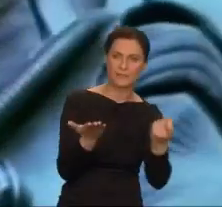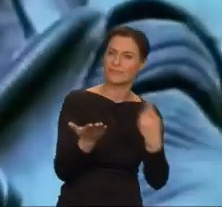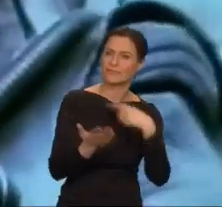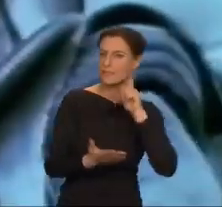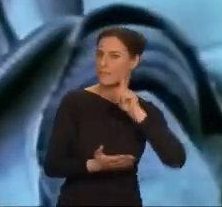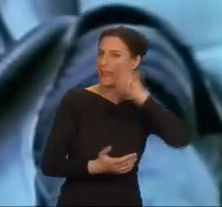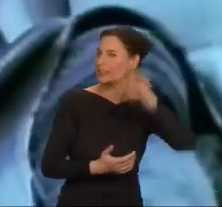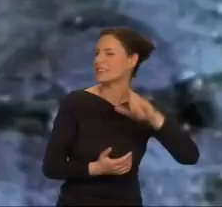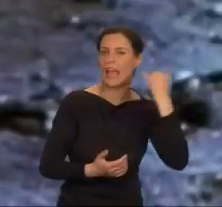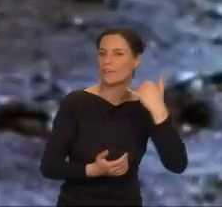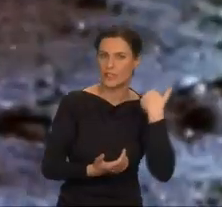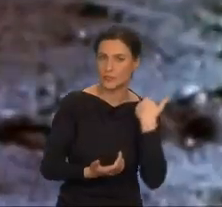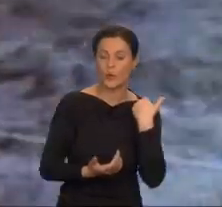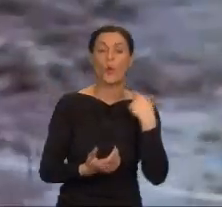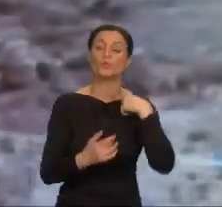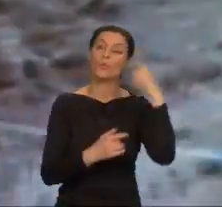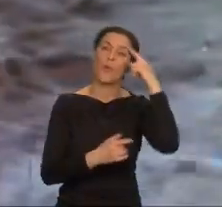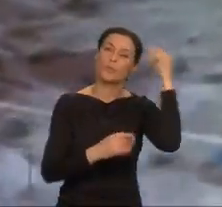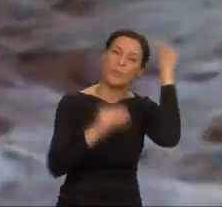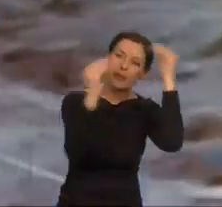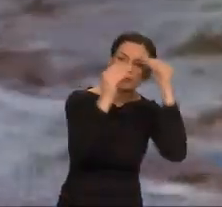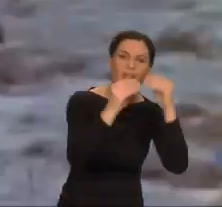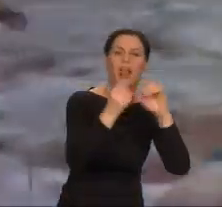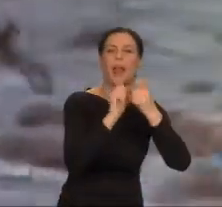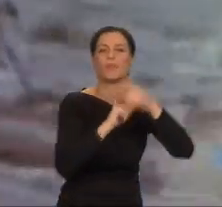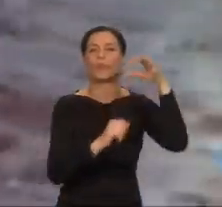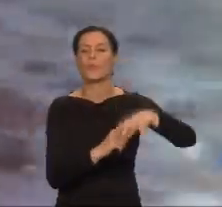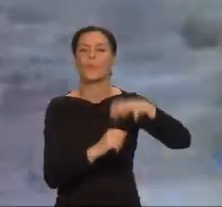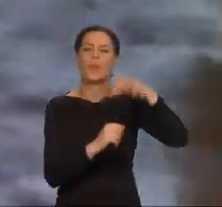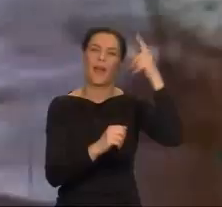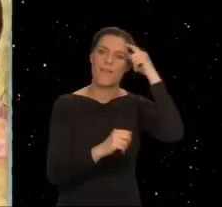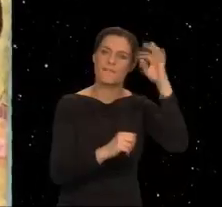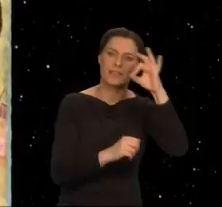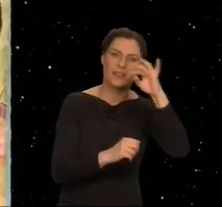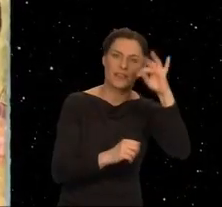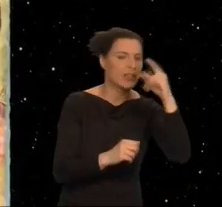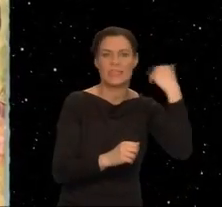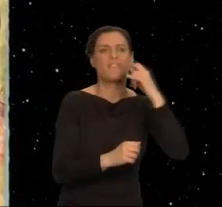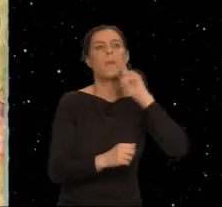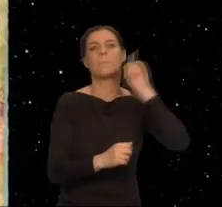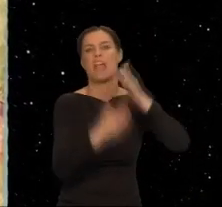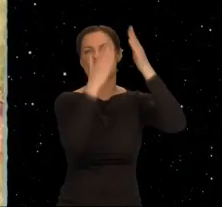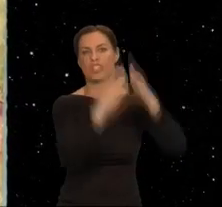Bohaterami fantazy i science fiction byli mężczyźni. To się wydawało oczywiste.